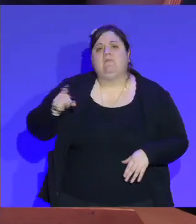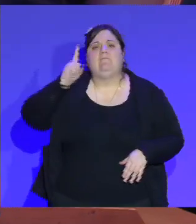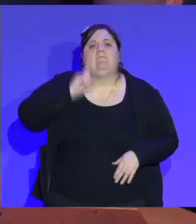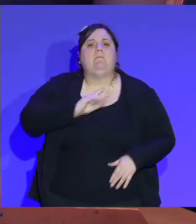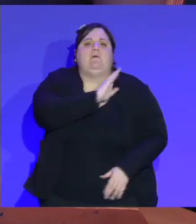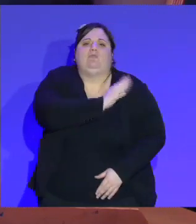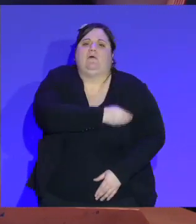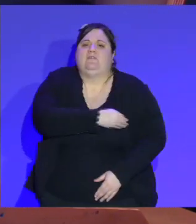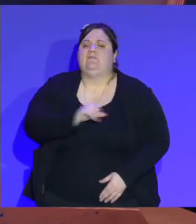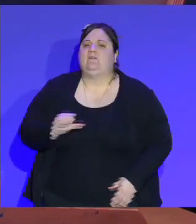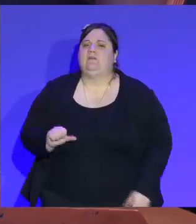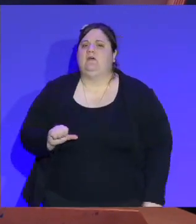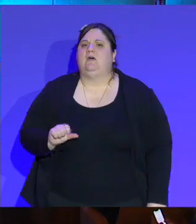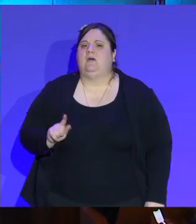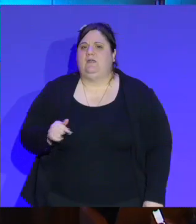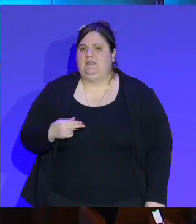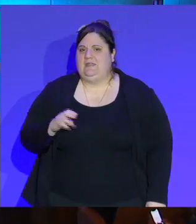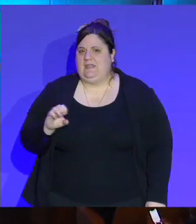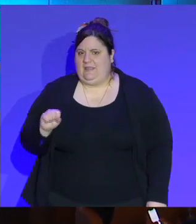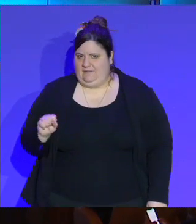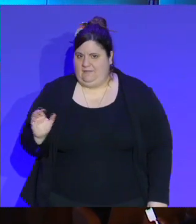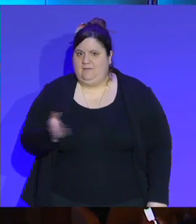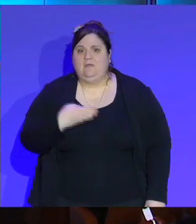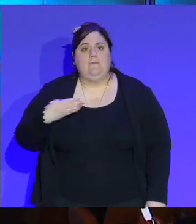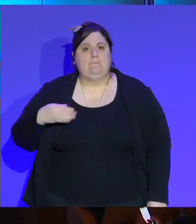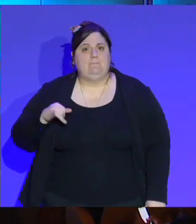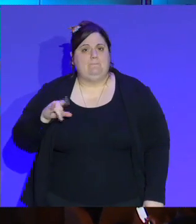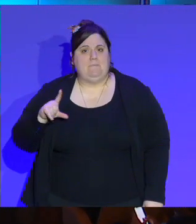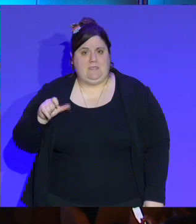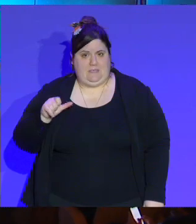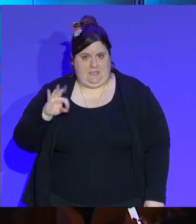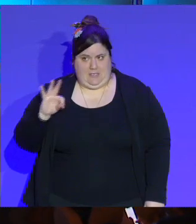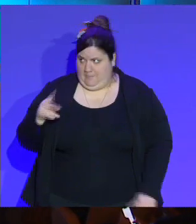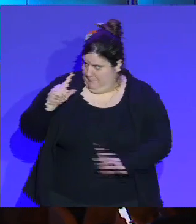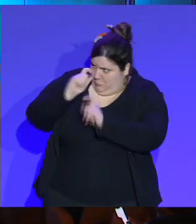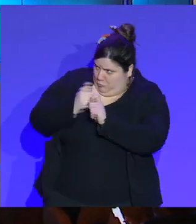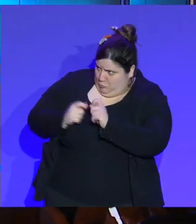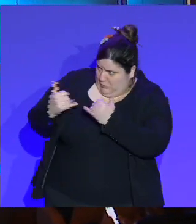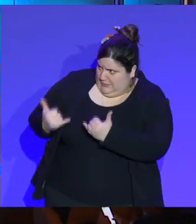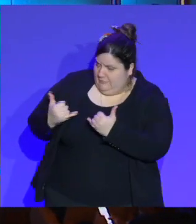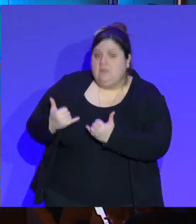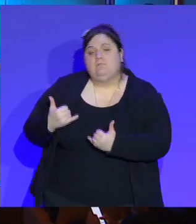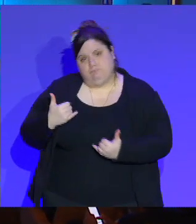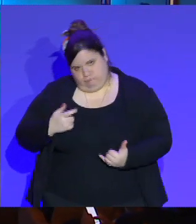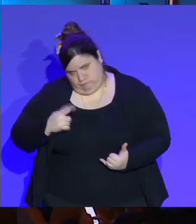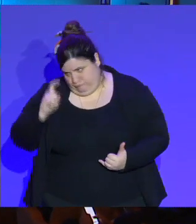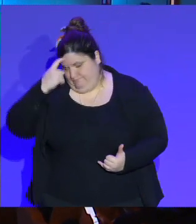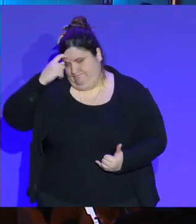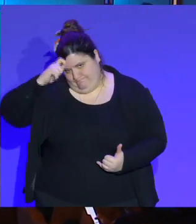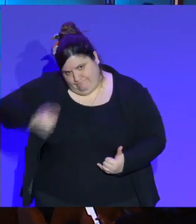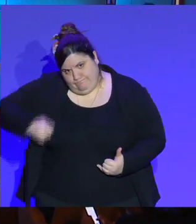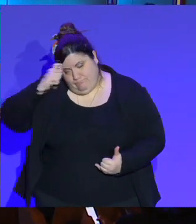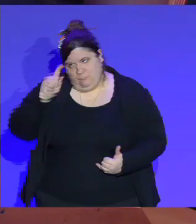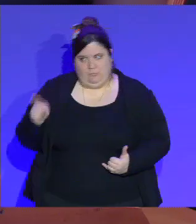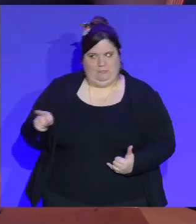je comprends que vous êtes sensible au sujet des femmes et plus particulièrement de la pratique sportive